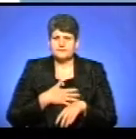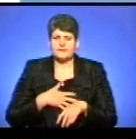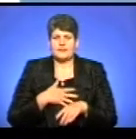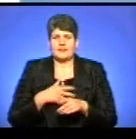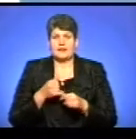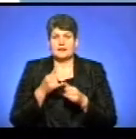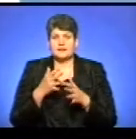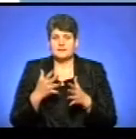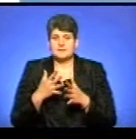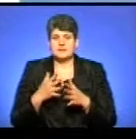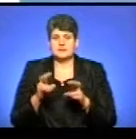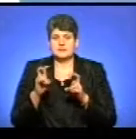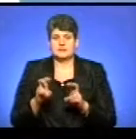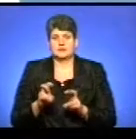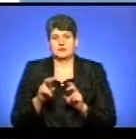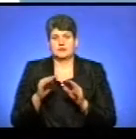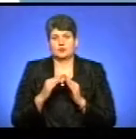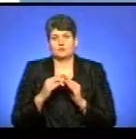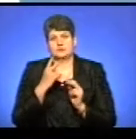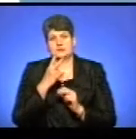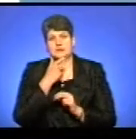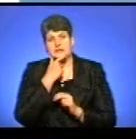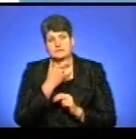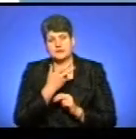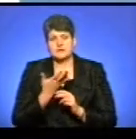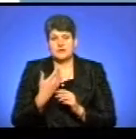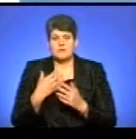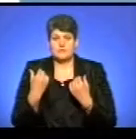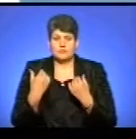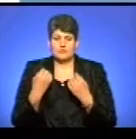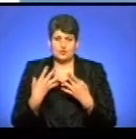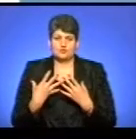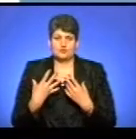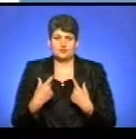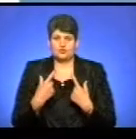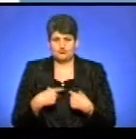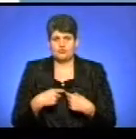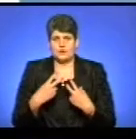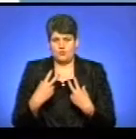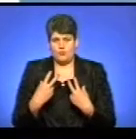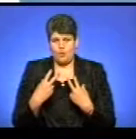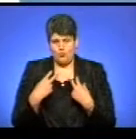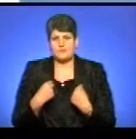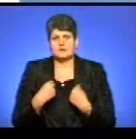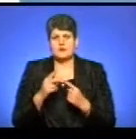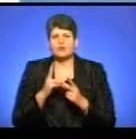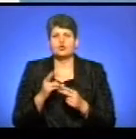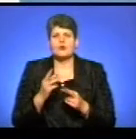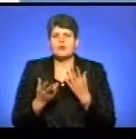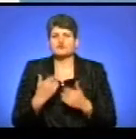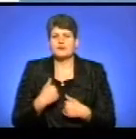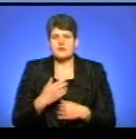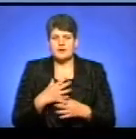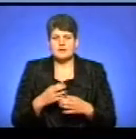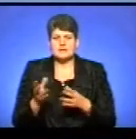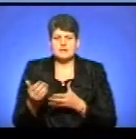встати ряди диванної сотні. Я просто взяв, дав собі слово, хто якщо не я, хто якщо не ми. Я зібрав